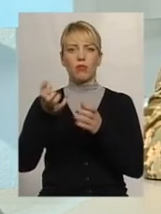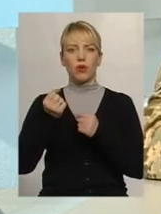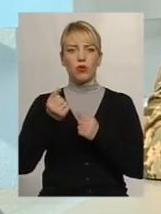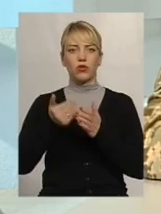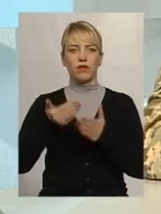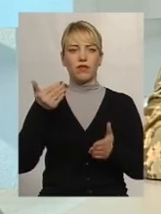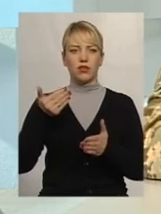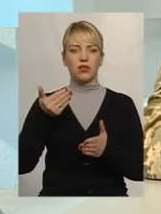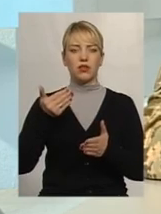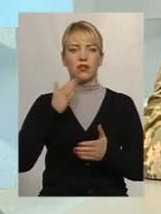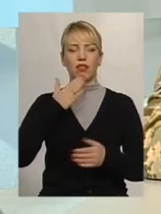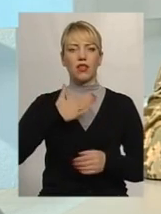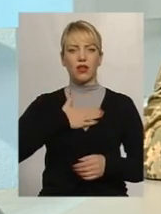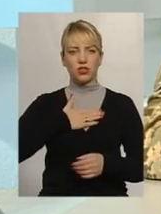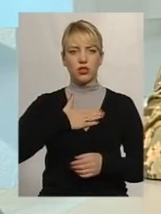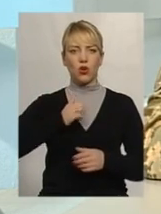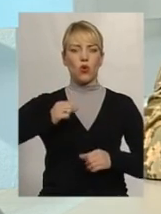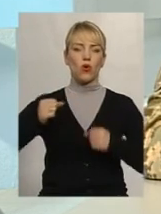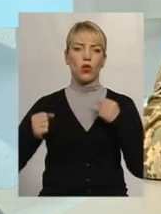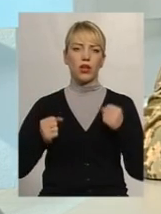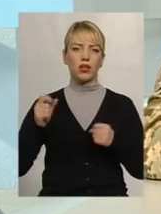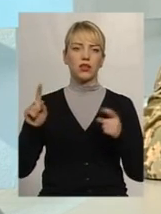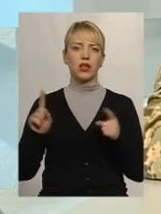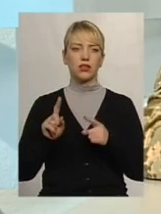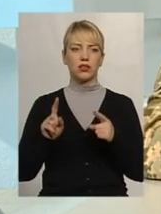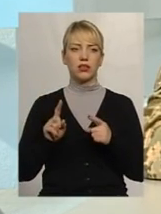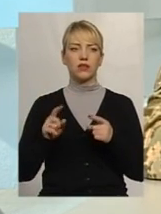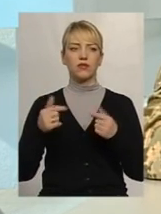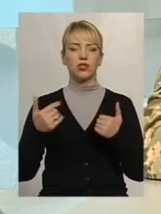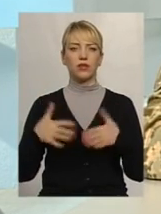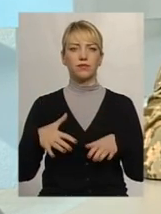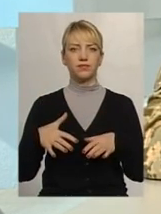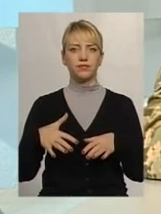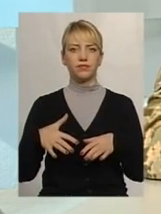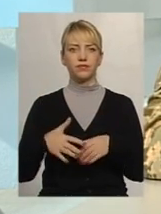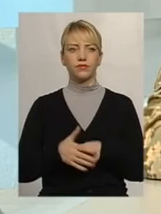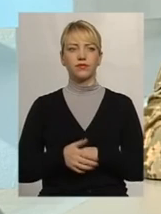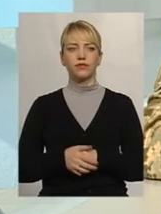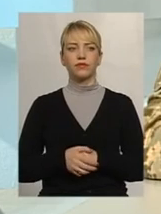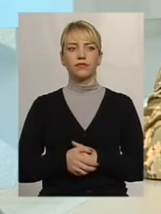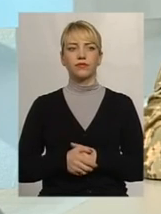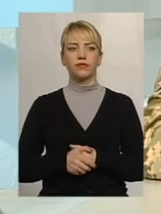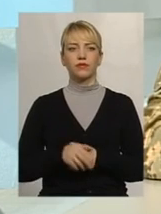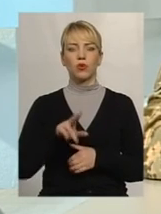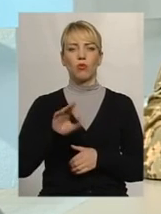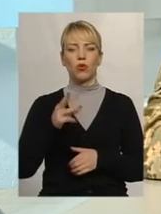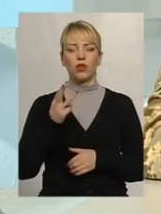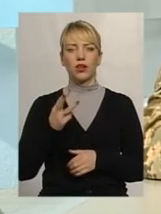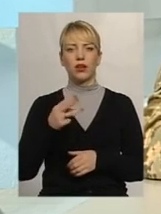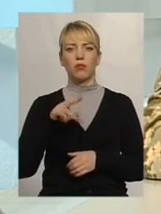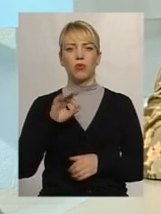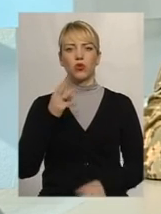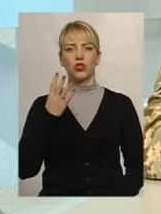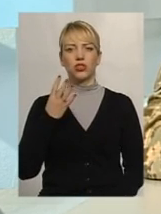наших колег, які вже по три-чотири рази побували на